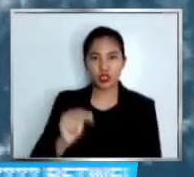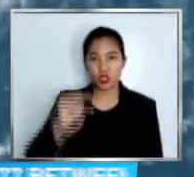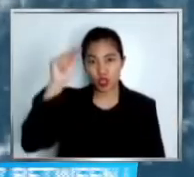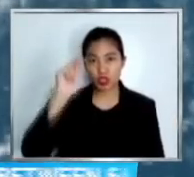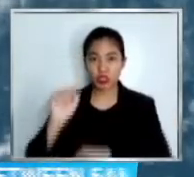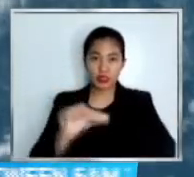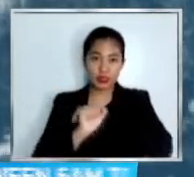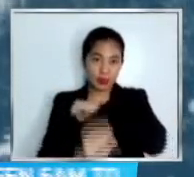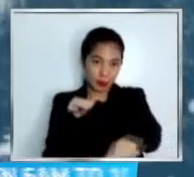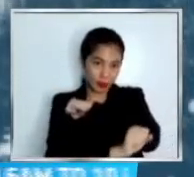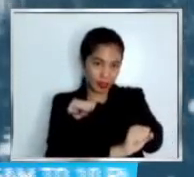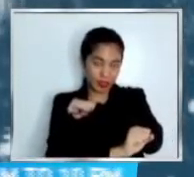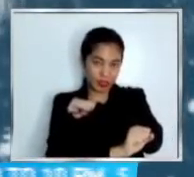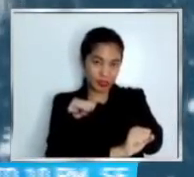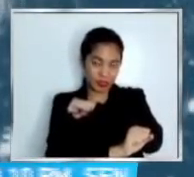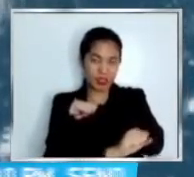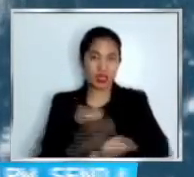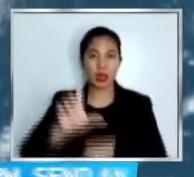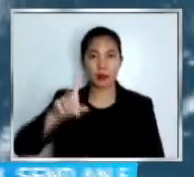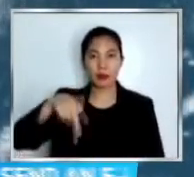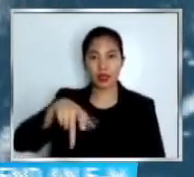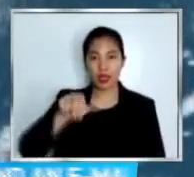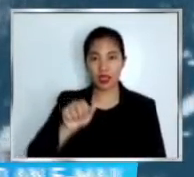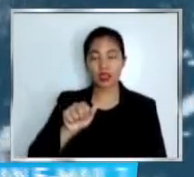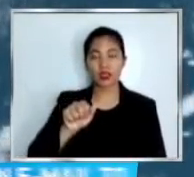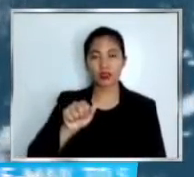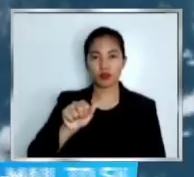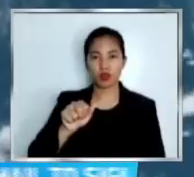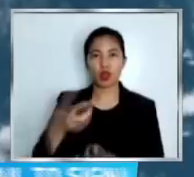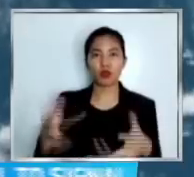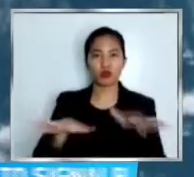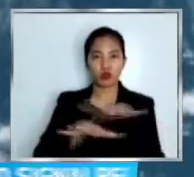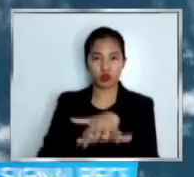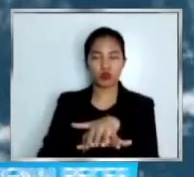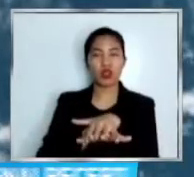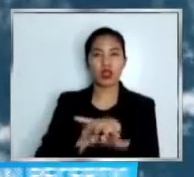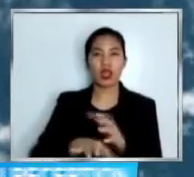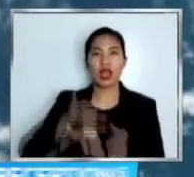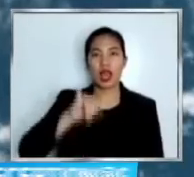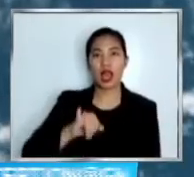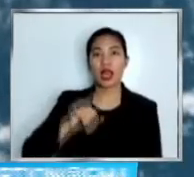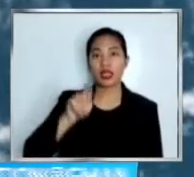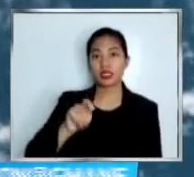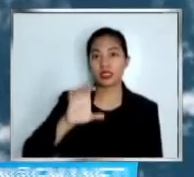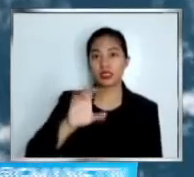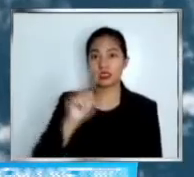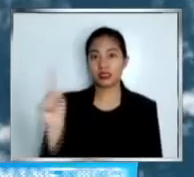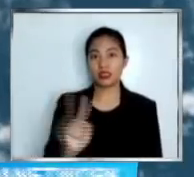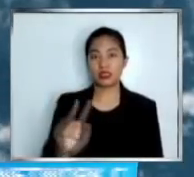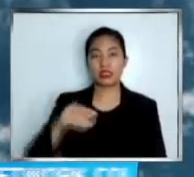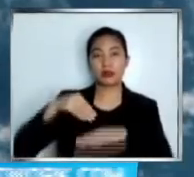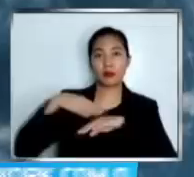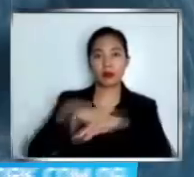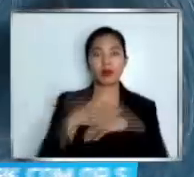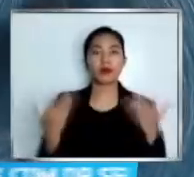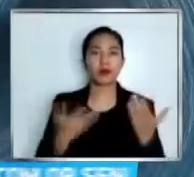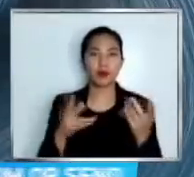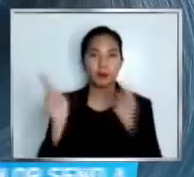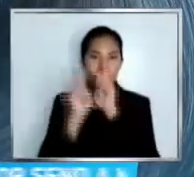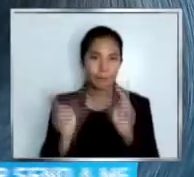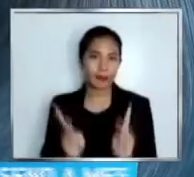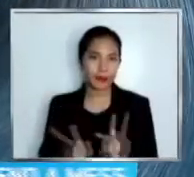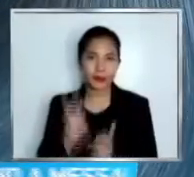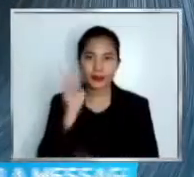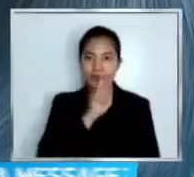LPA sa Intertropical Convergence Zone na nakakaapekto sa Palawan, Visayas at Mindanao. Mababa pa rin ang chance ang